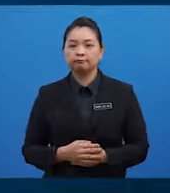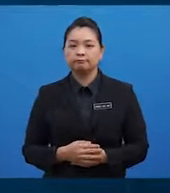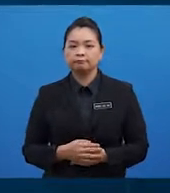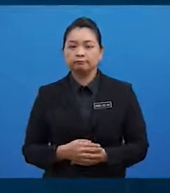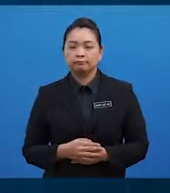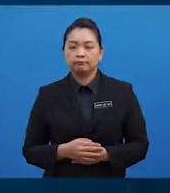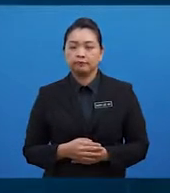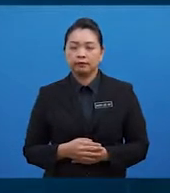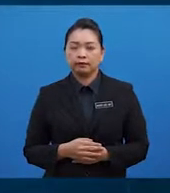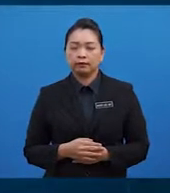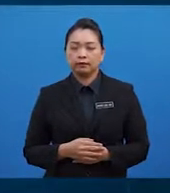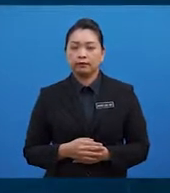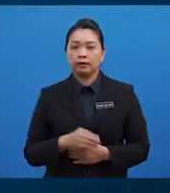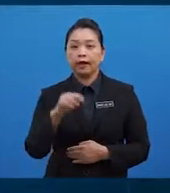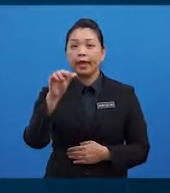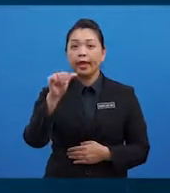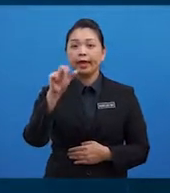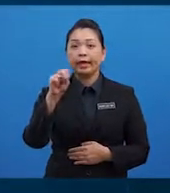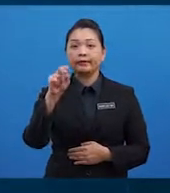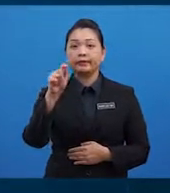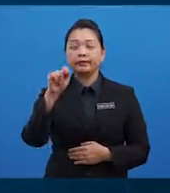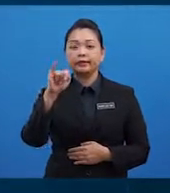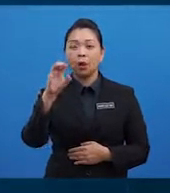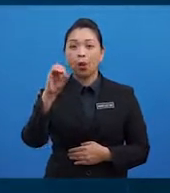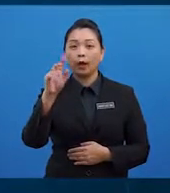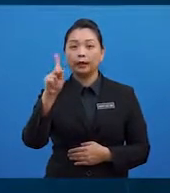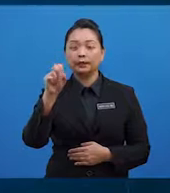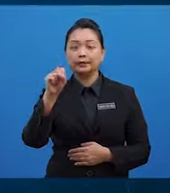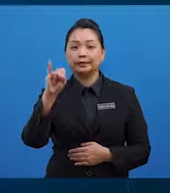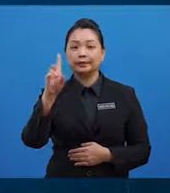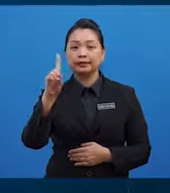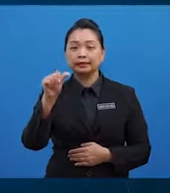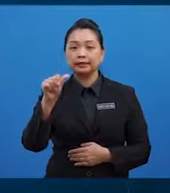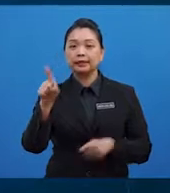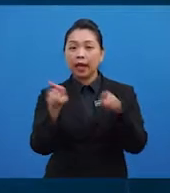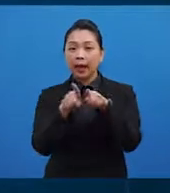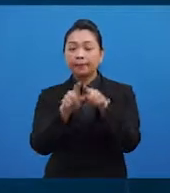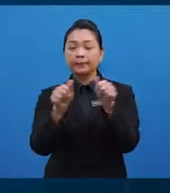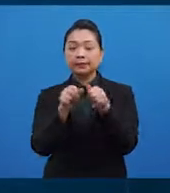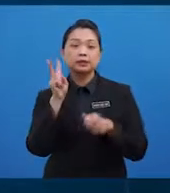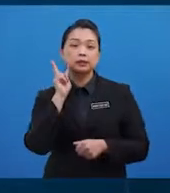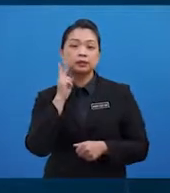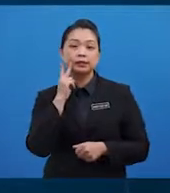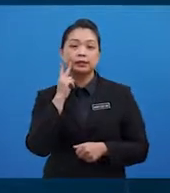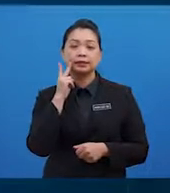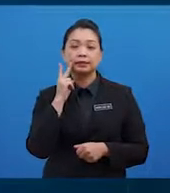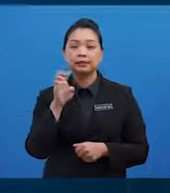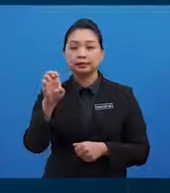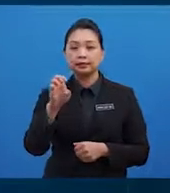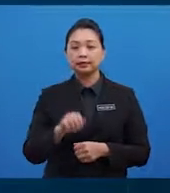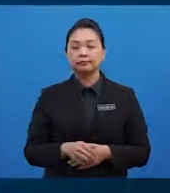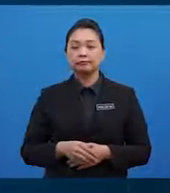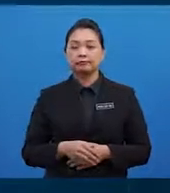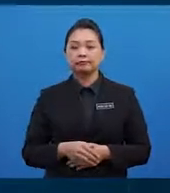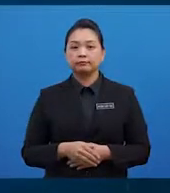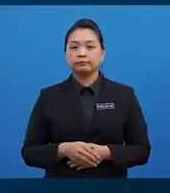berfungsi sebagai antioksida bersama vitamin E dan juga makanan yang